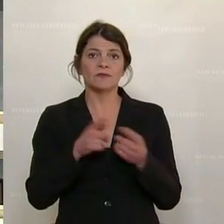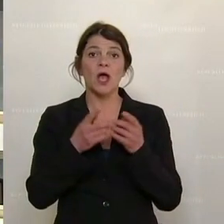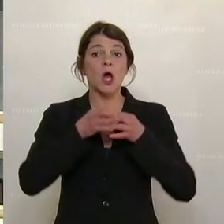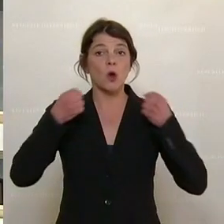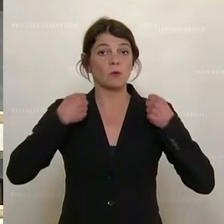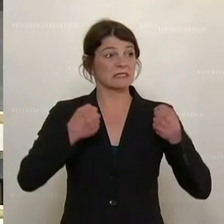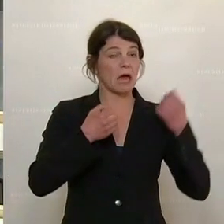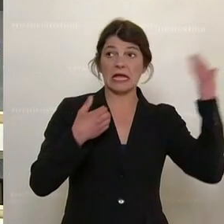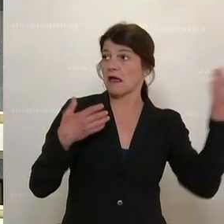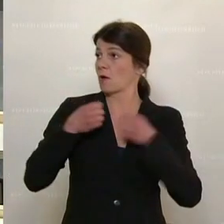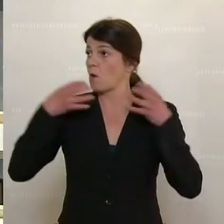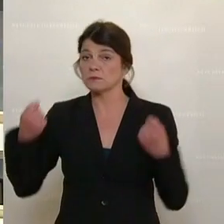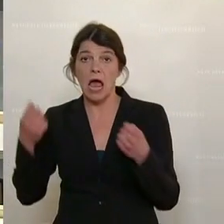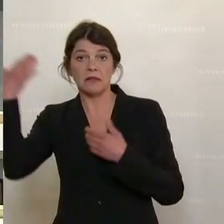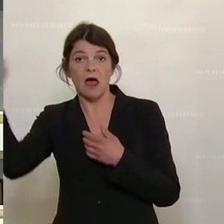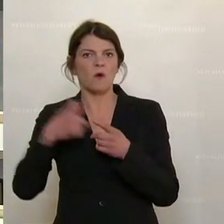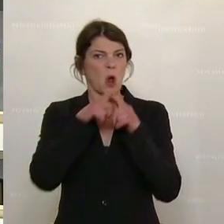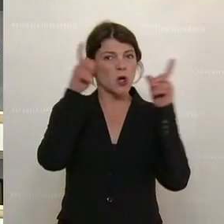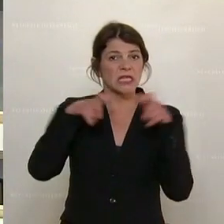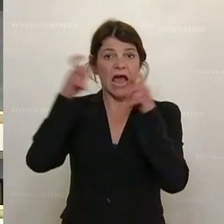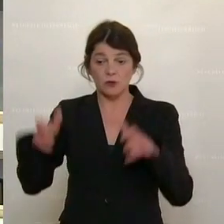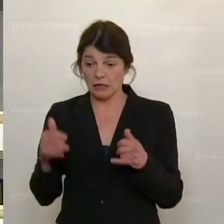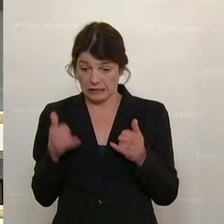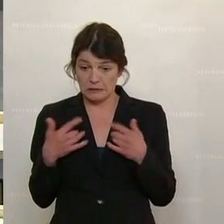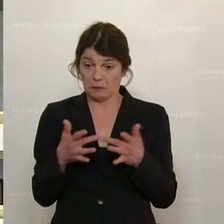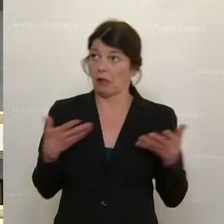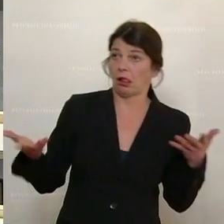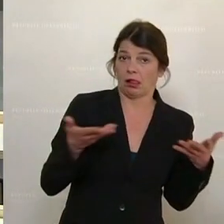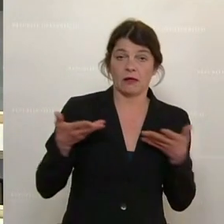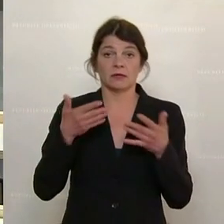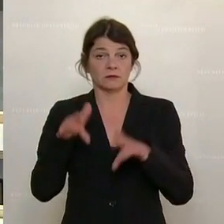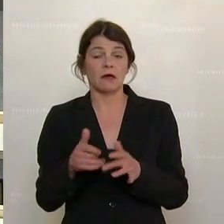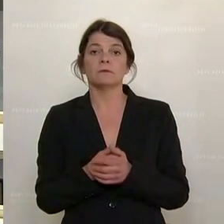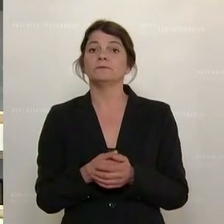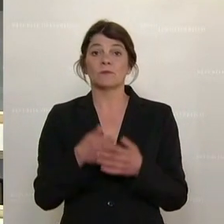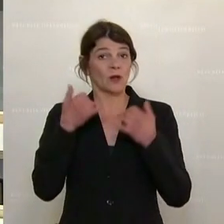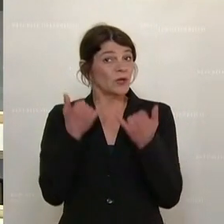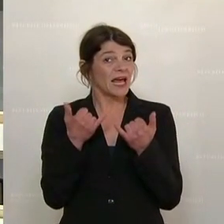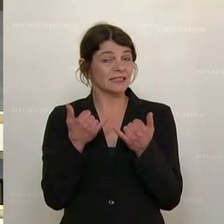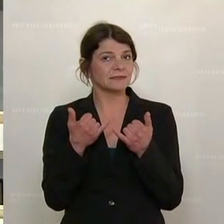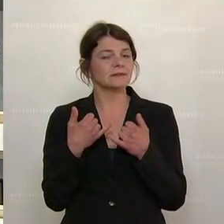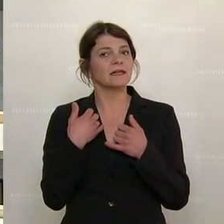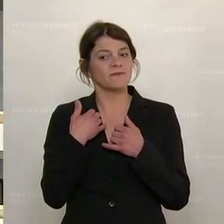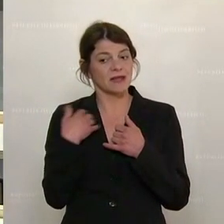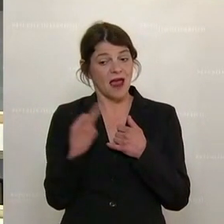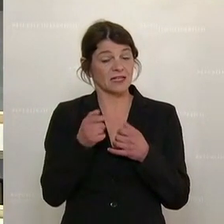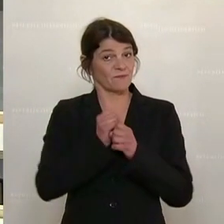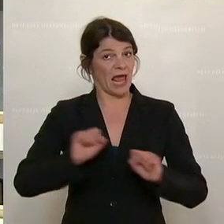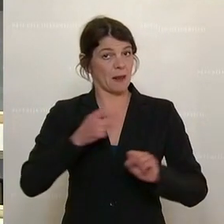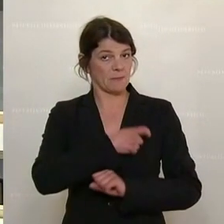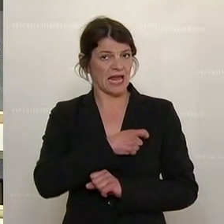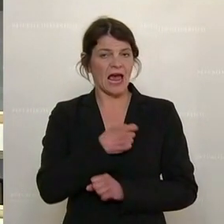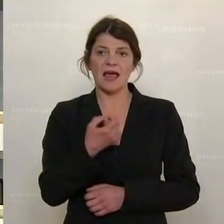anderen Großmächte und auch der Konzerne. Und da, und jetzt komme ich zum Punkt, versuchen wir zumindest als Freiheitliche